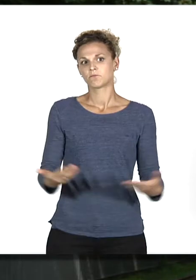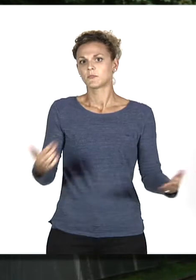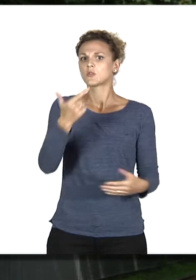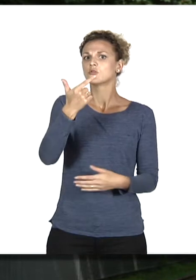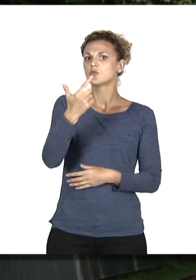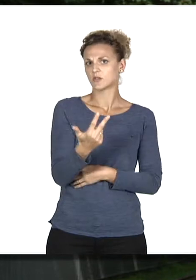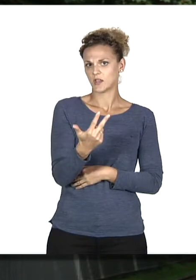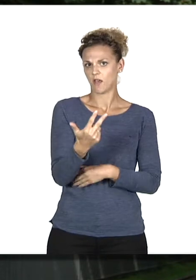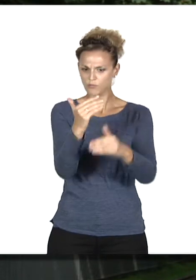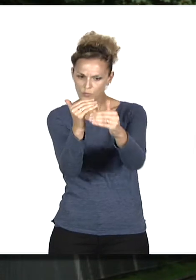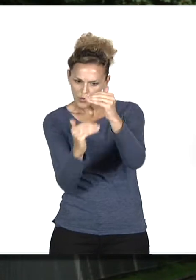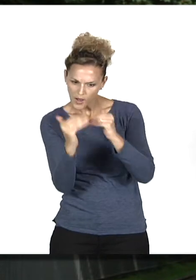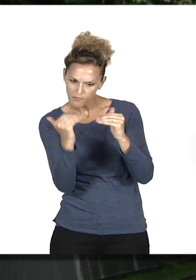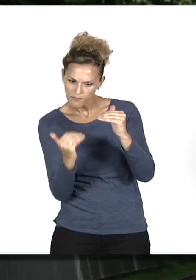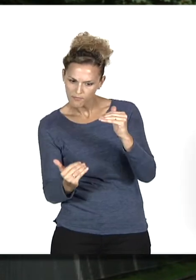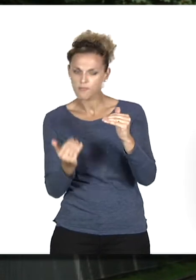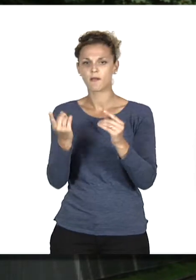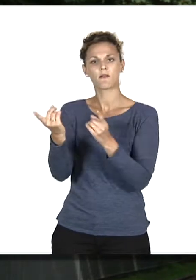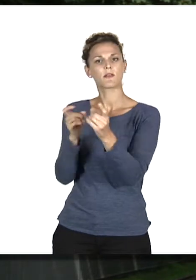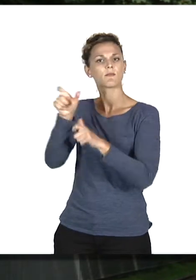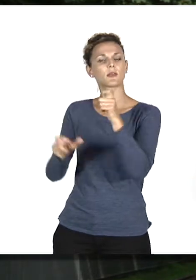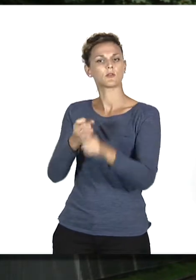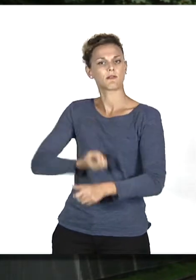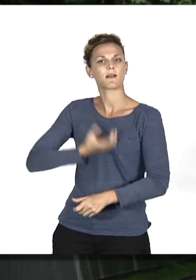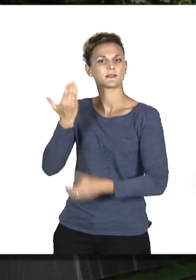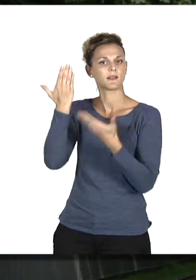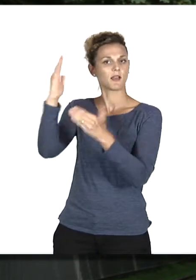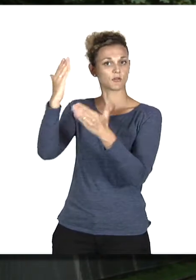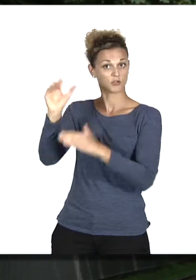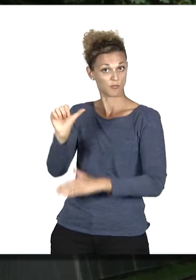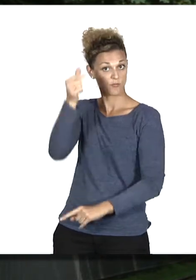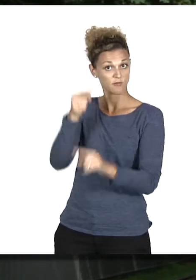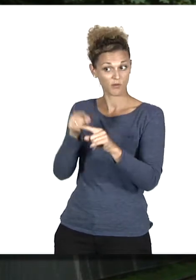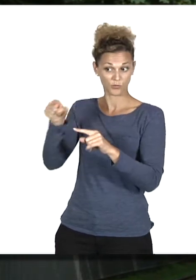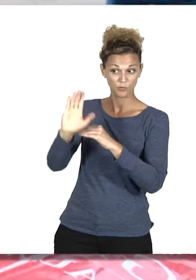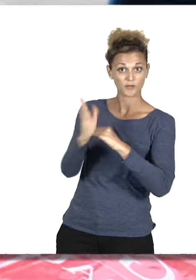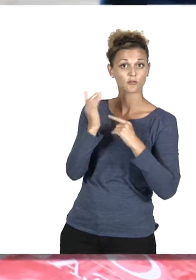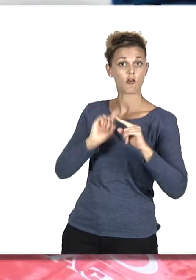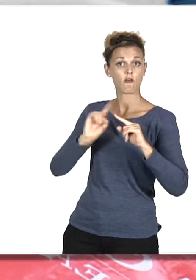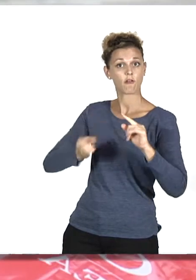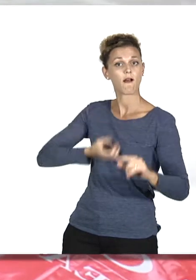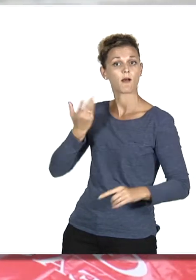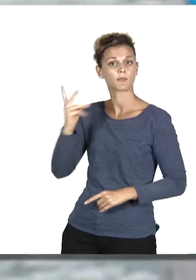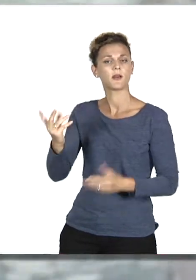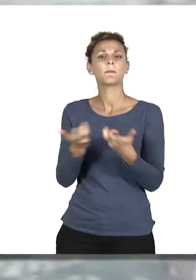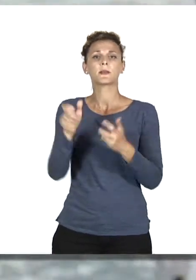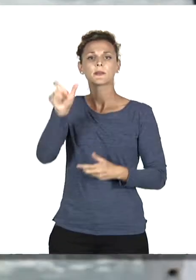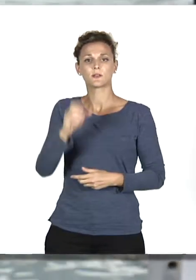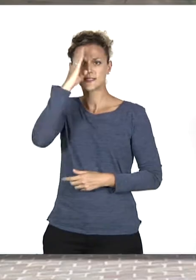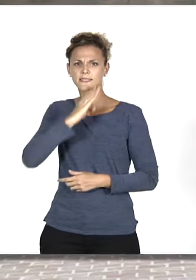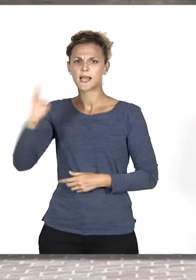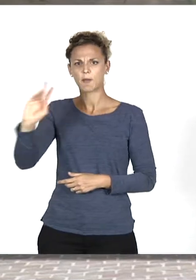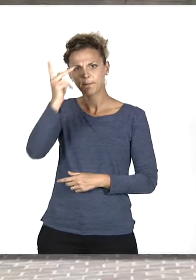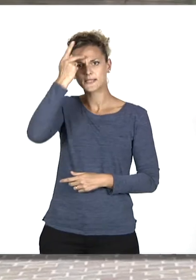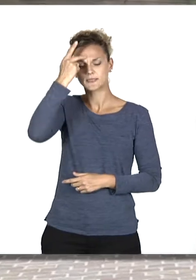Presque deux tiers de la programmation est constituée d'artistes étrangers qui proposent pour la première fois des œuvres. On a un artiste très important